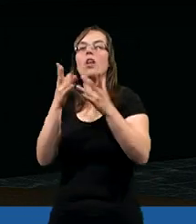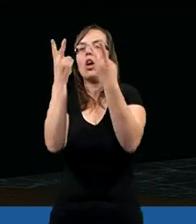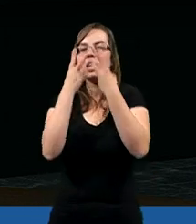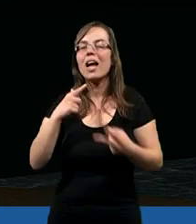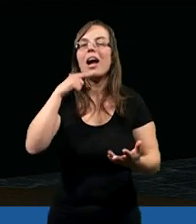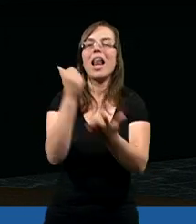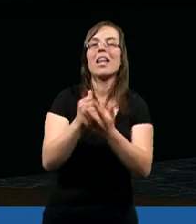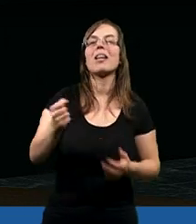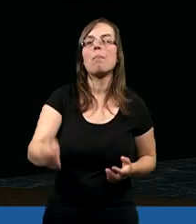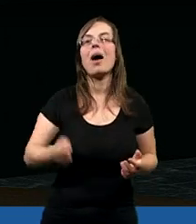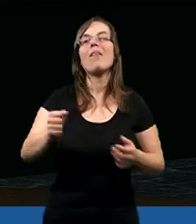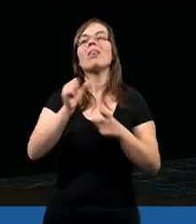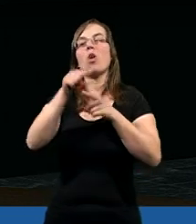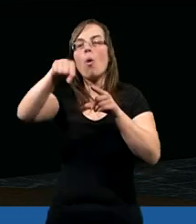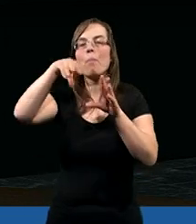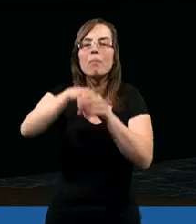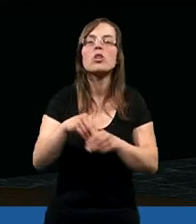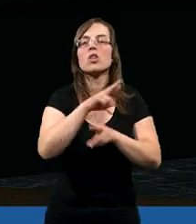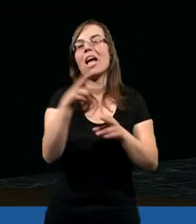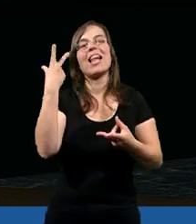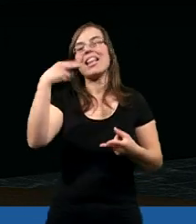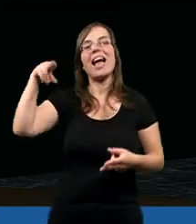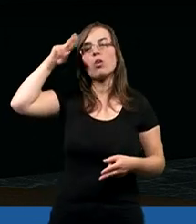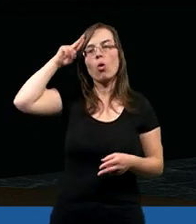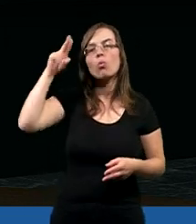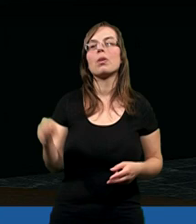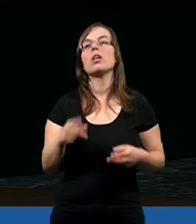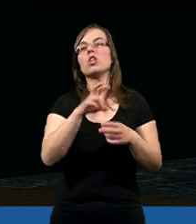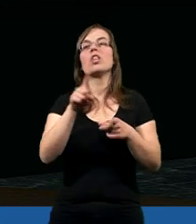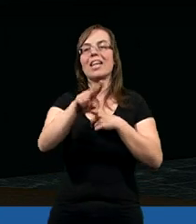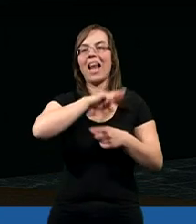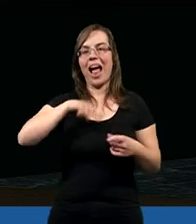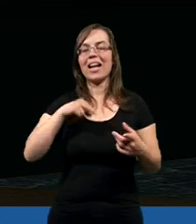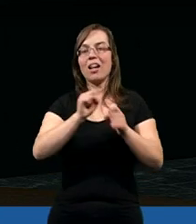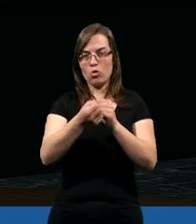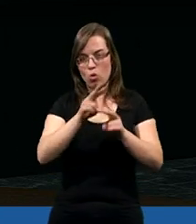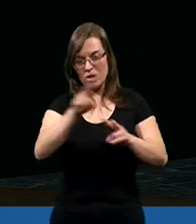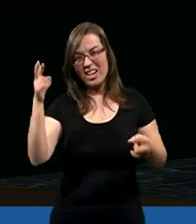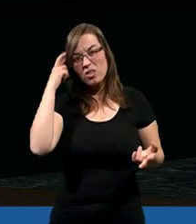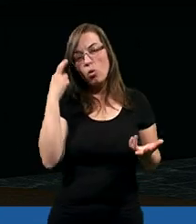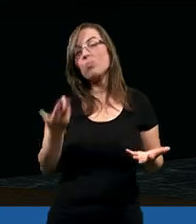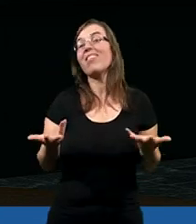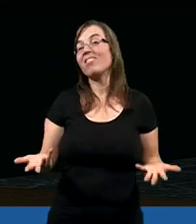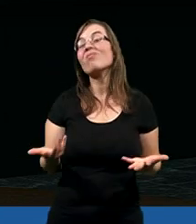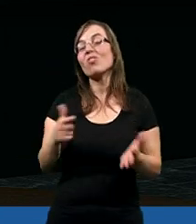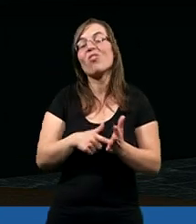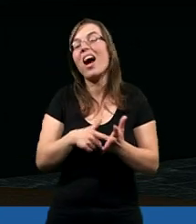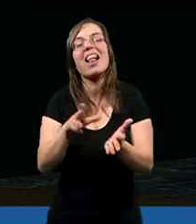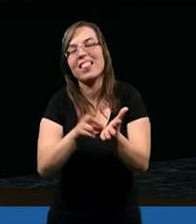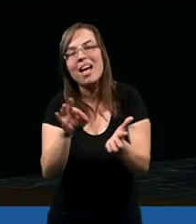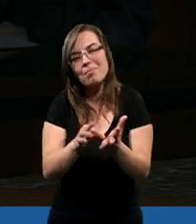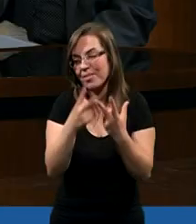czytał listy Pawła i mówił, że są tam pewne rzeczy niezrozumiałe, to czy dla nas wszystkie rzeczy są zrozumiałe?